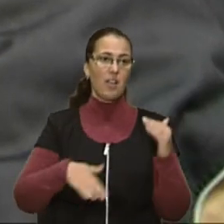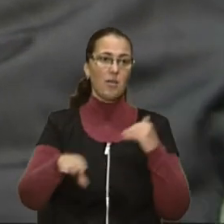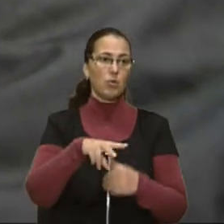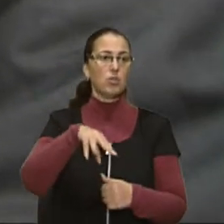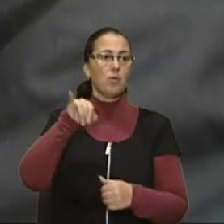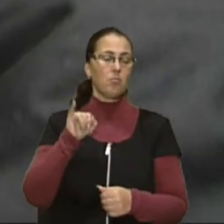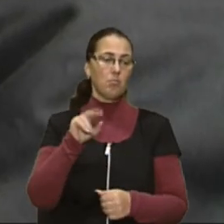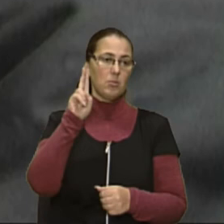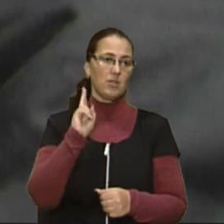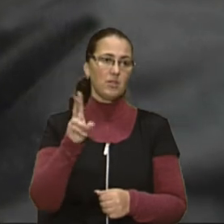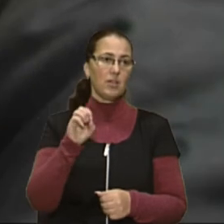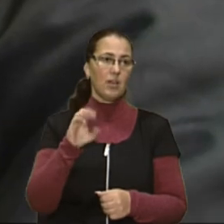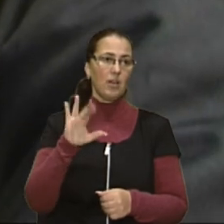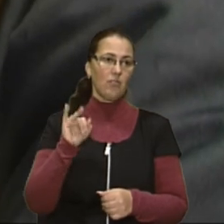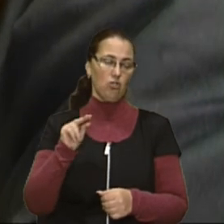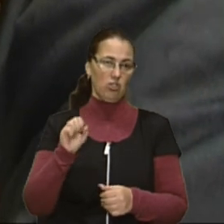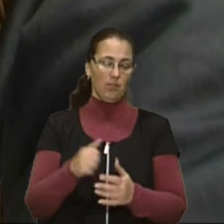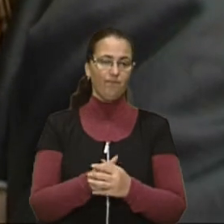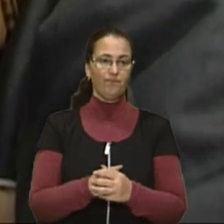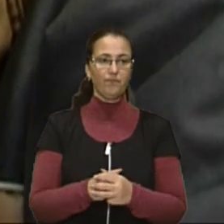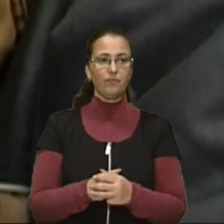Володимир Стадник, новини на Суспільному, Львів.